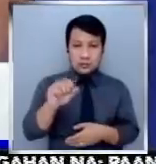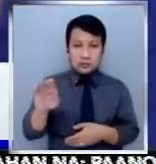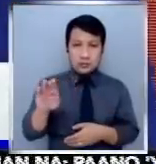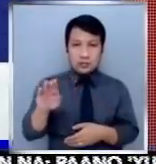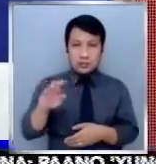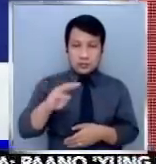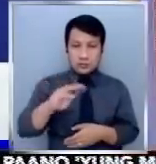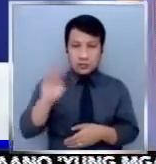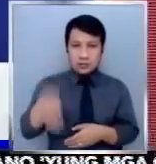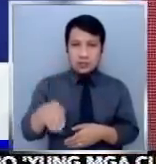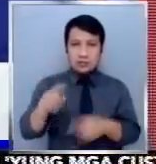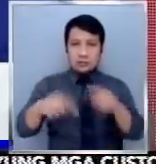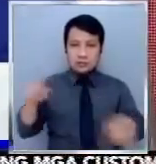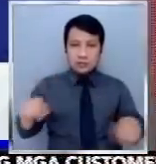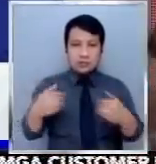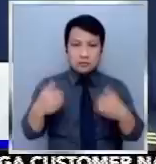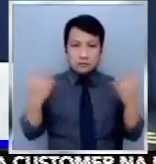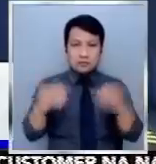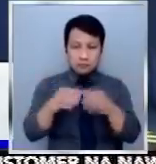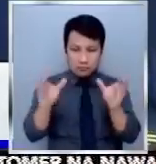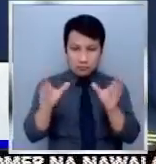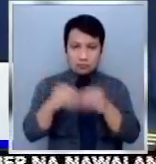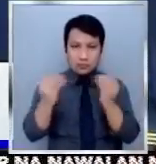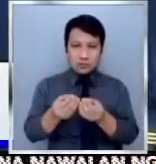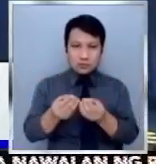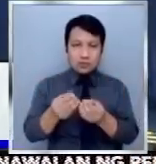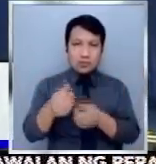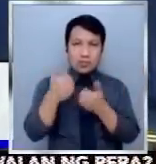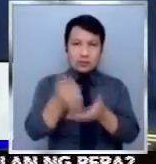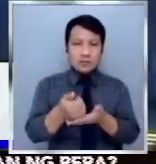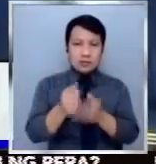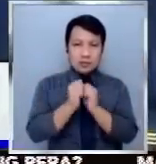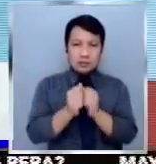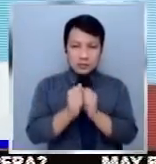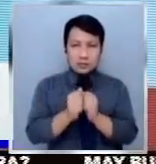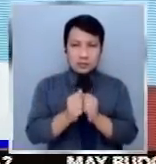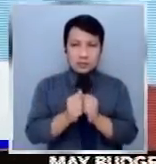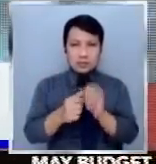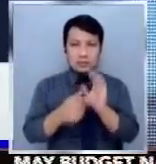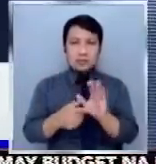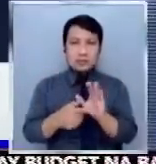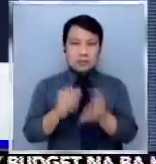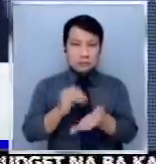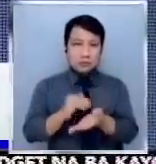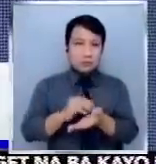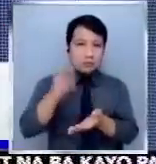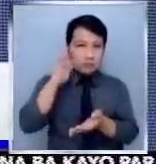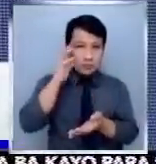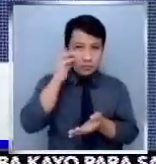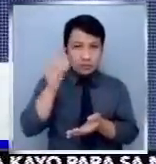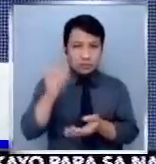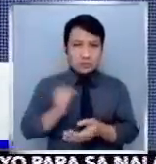at iba pang youth organizations para sa kanila. Kasama ni Moreno ang kanyang running mate na si Dr. Weedy Ong at senatorial